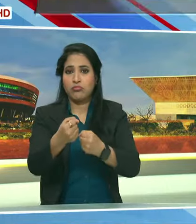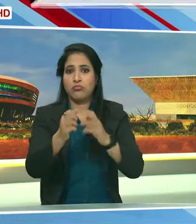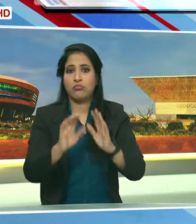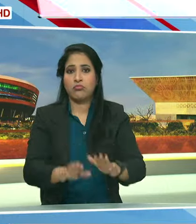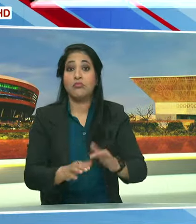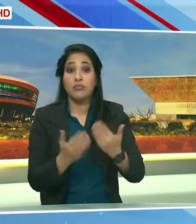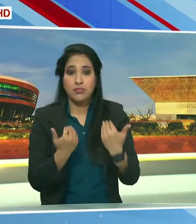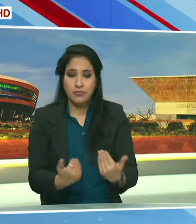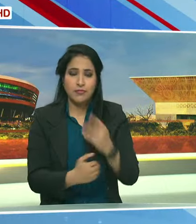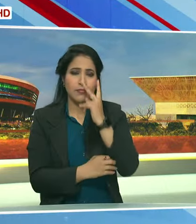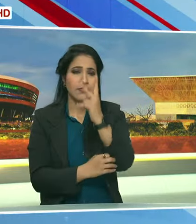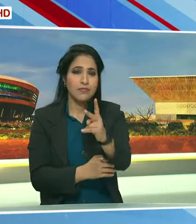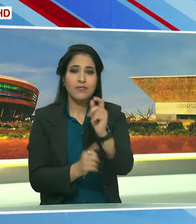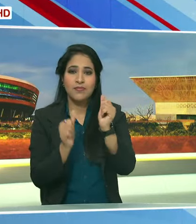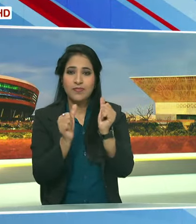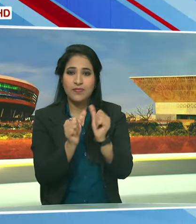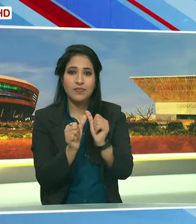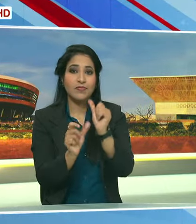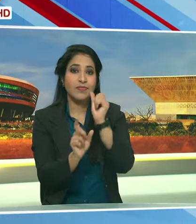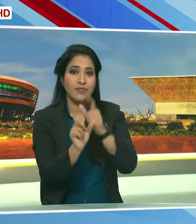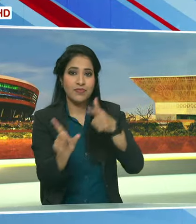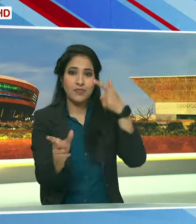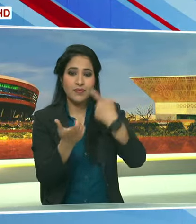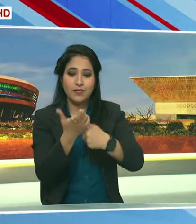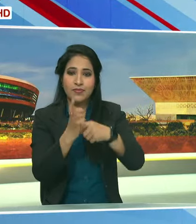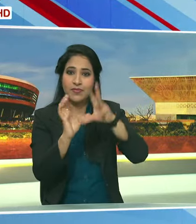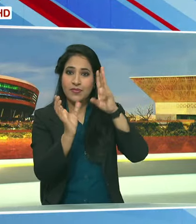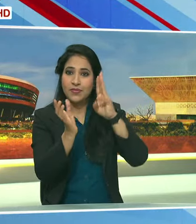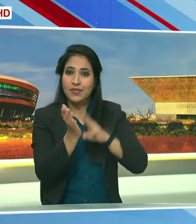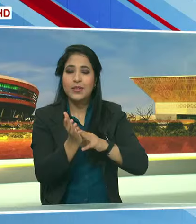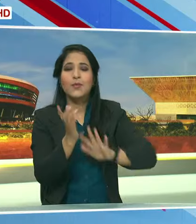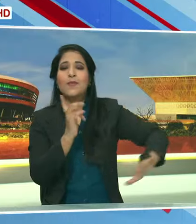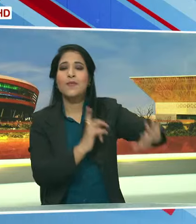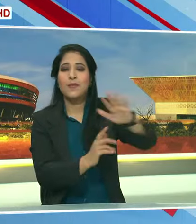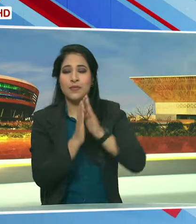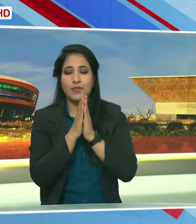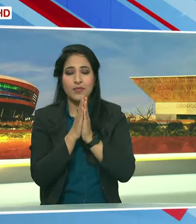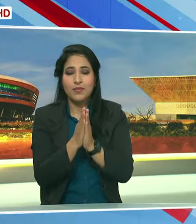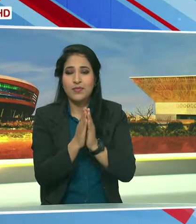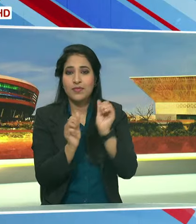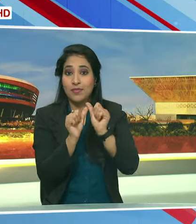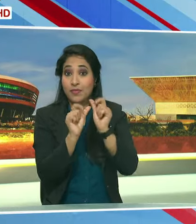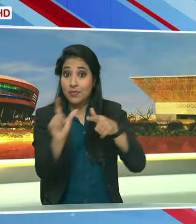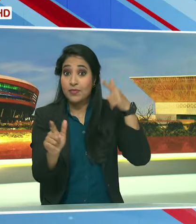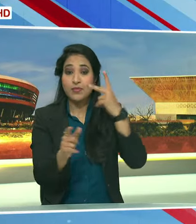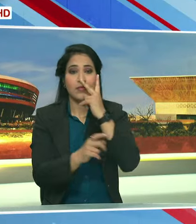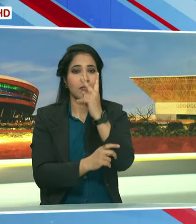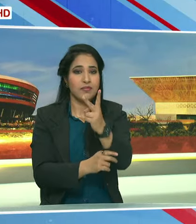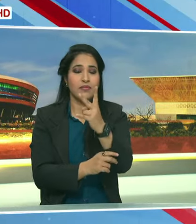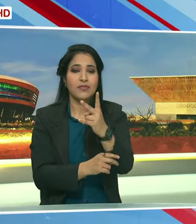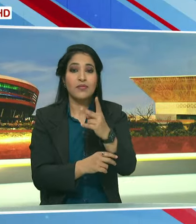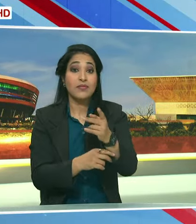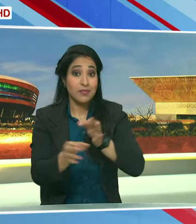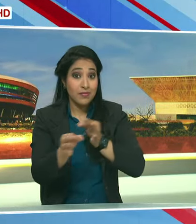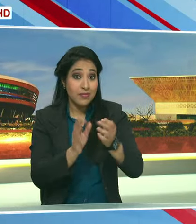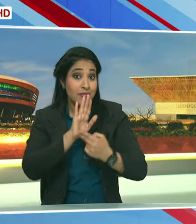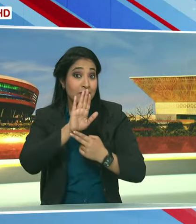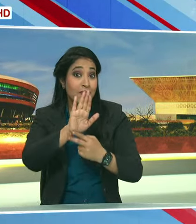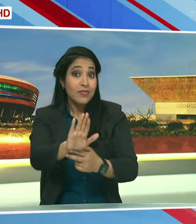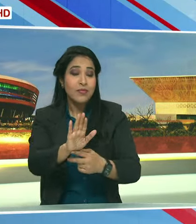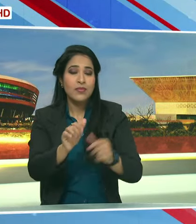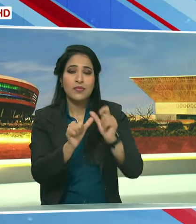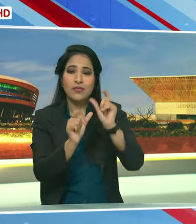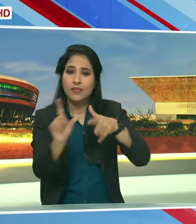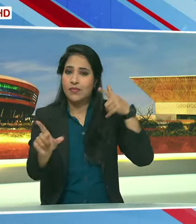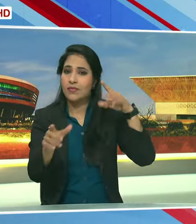और आएए अब आपको लिए चलते हैं प्रभू श्री राम की नगरी श्री आयोध्या धाम और बताते हैं आयोध्या से